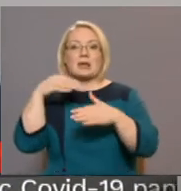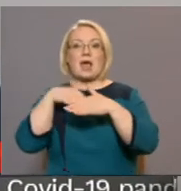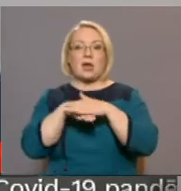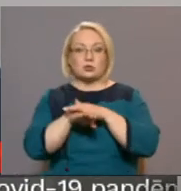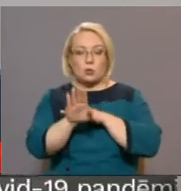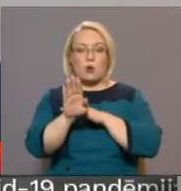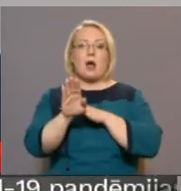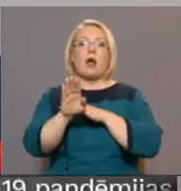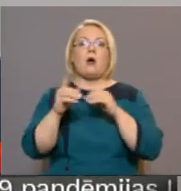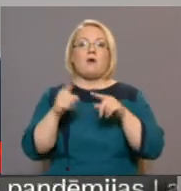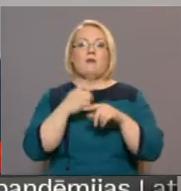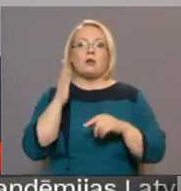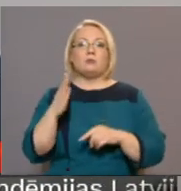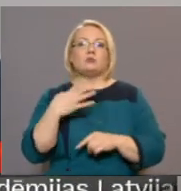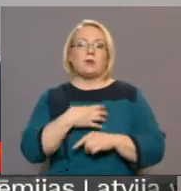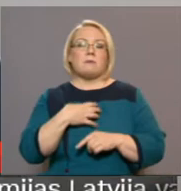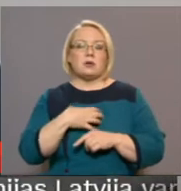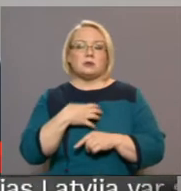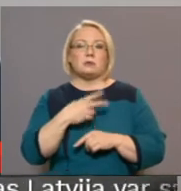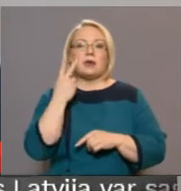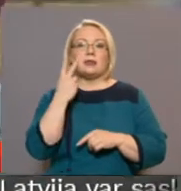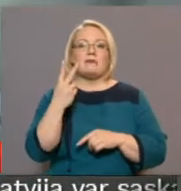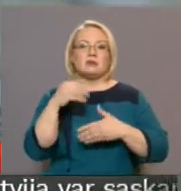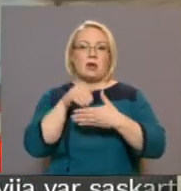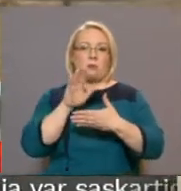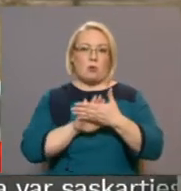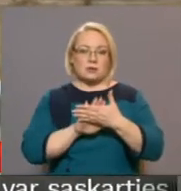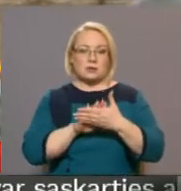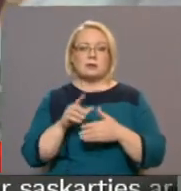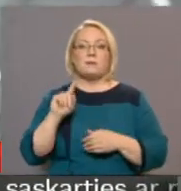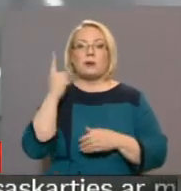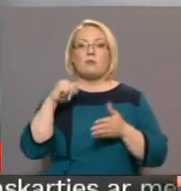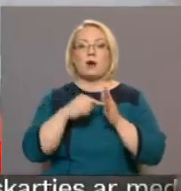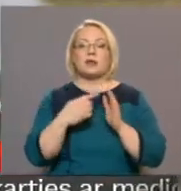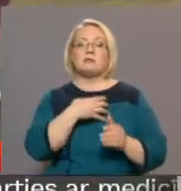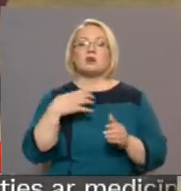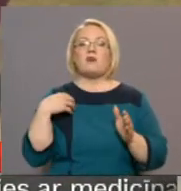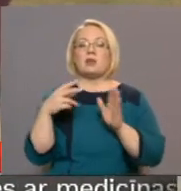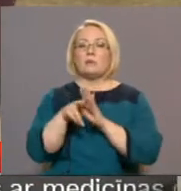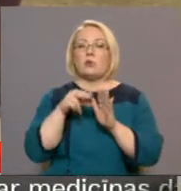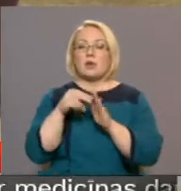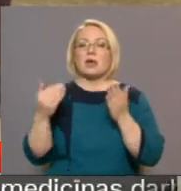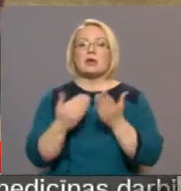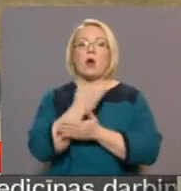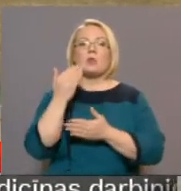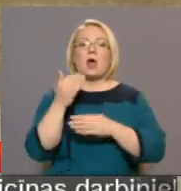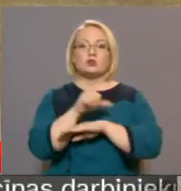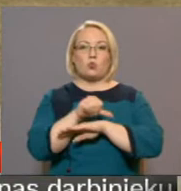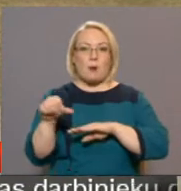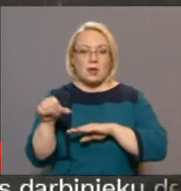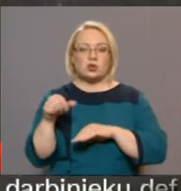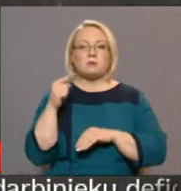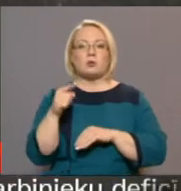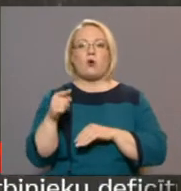vēl būs nepieciešanas divas aploksnes. Pirmo reizi pašvaldība vēlēšanas notiks jaunojās robežās, taču to